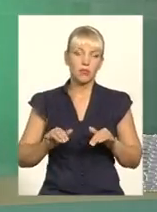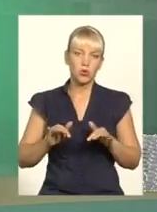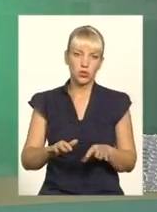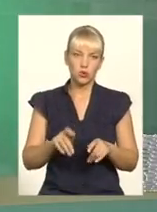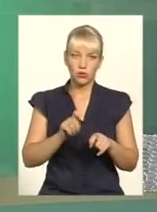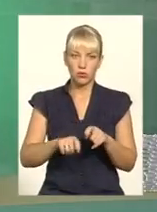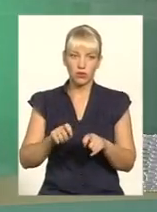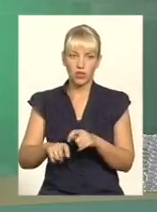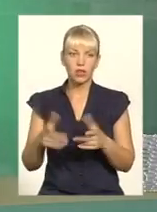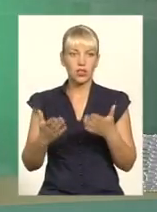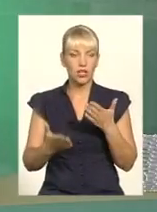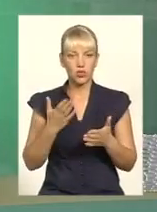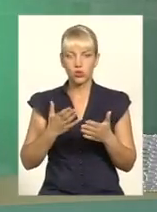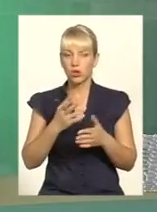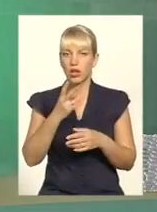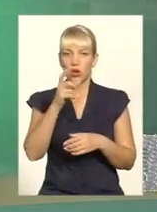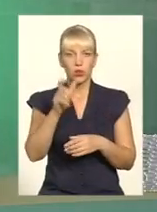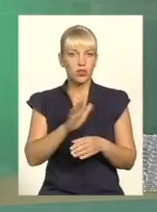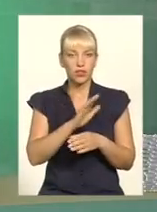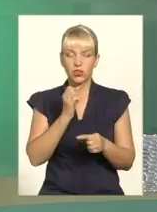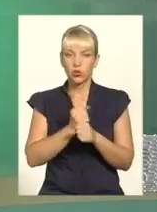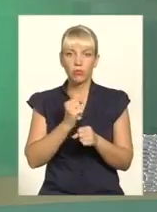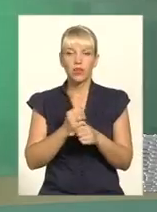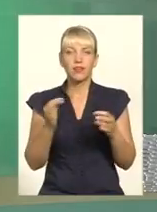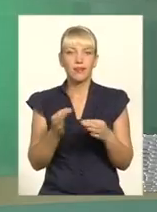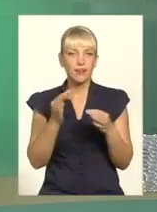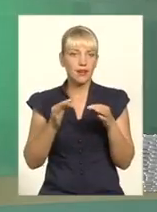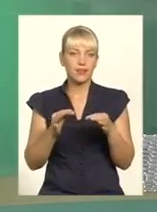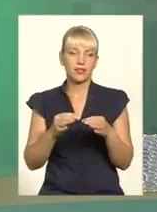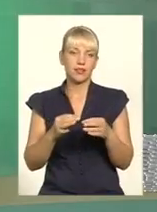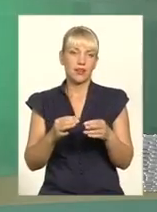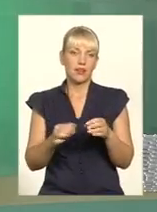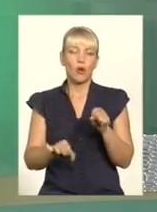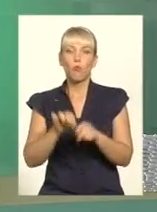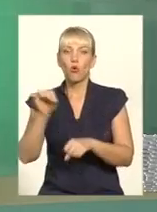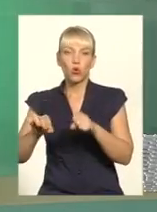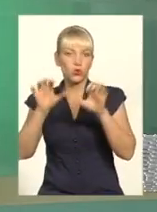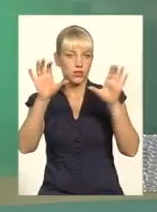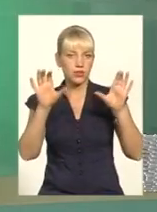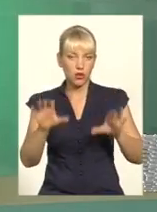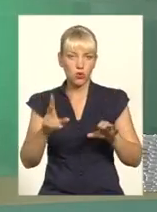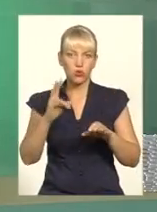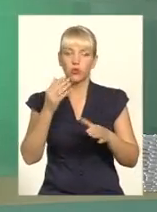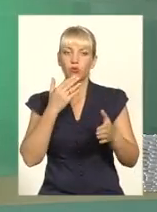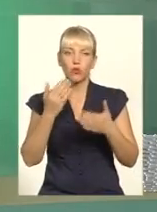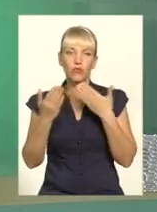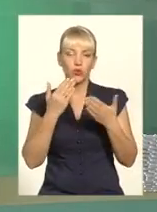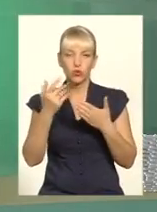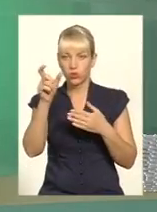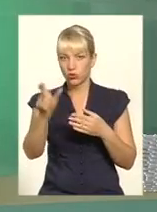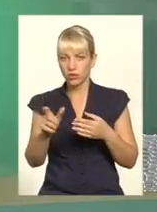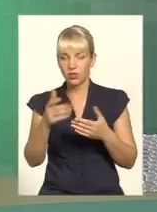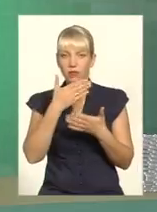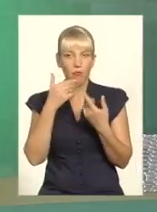Якщо громадянин не вчиняє ніяких ні злочинів, правопорушень, тобто закону слухняний громадянин, відносно нього не має ніякої